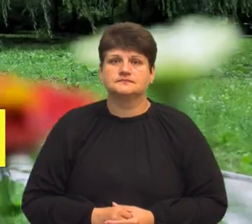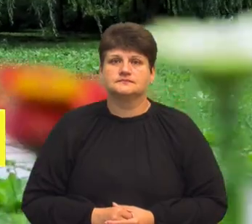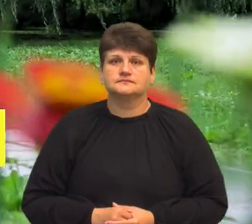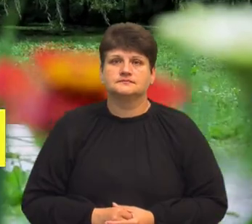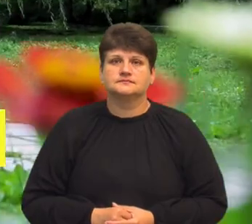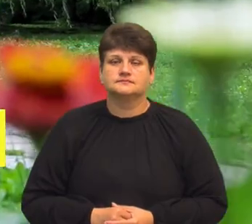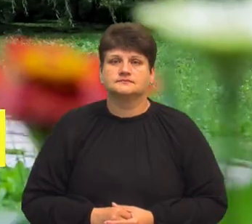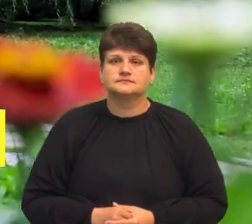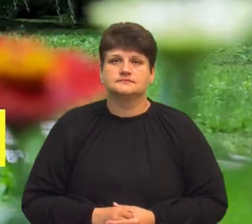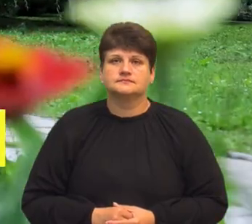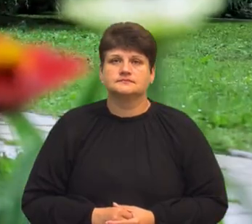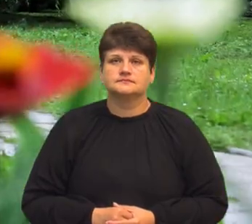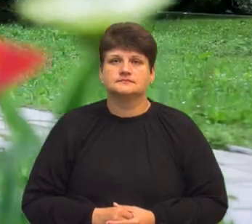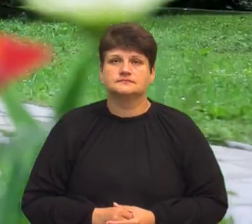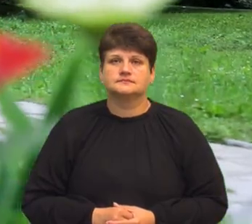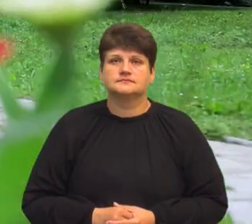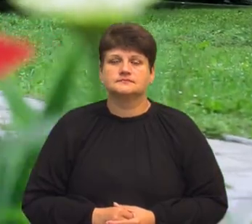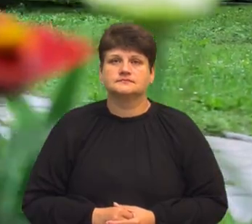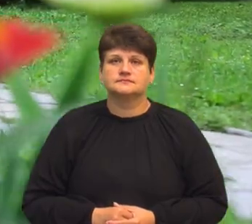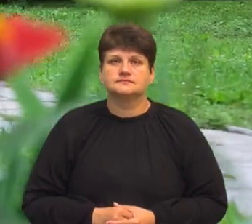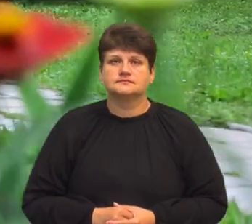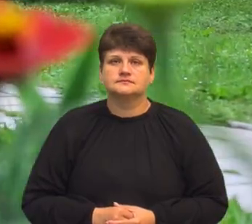Людмила Паріг. Суспільні новини. Тернопільщина.